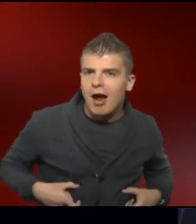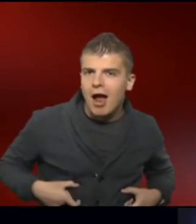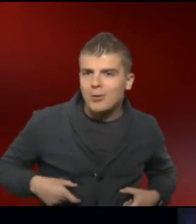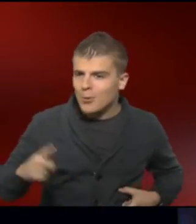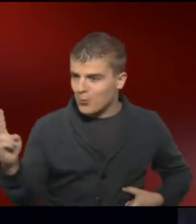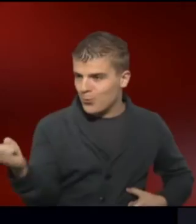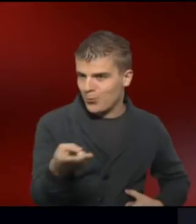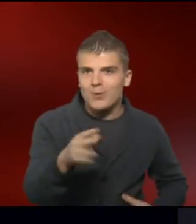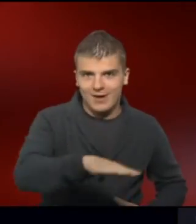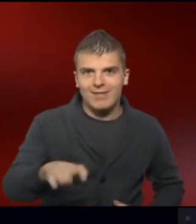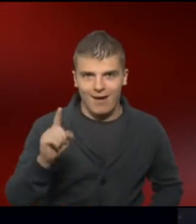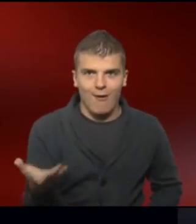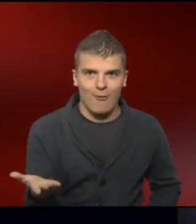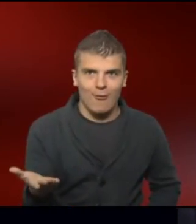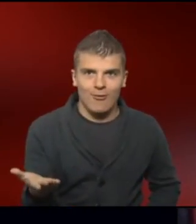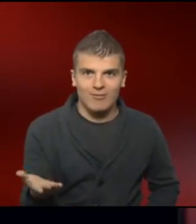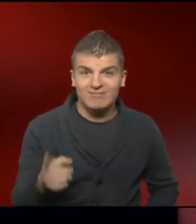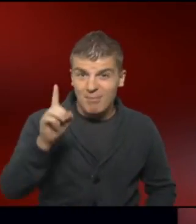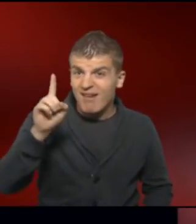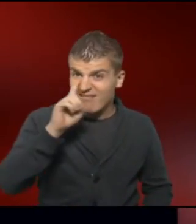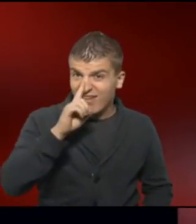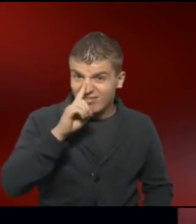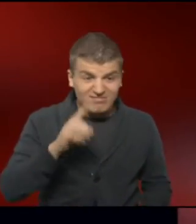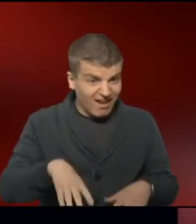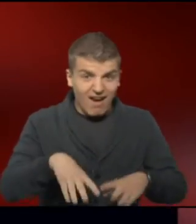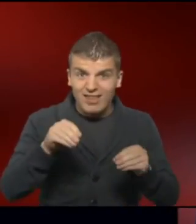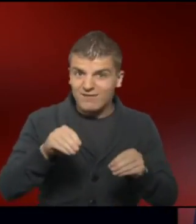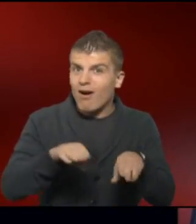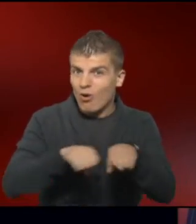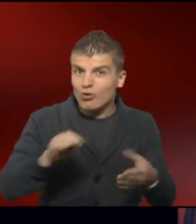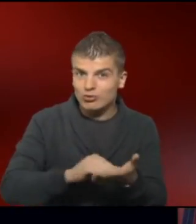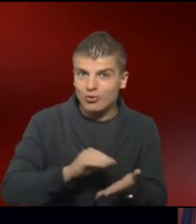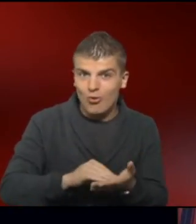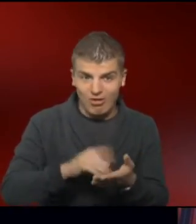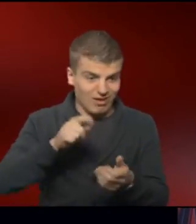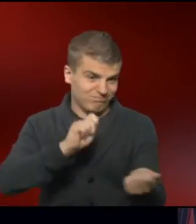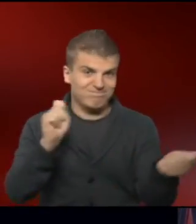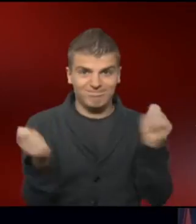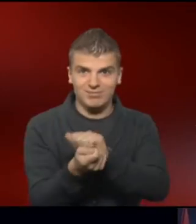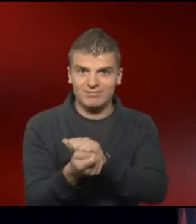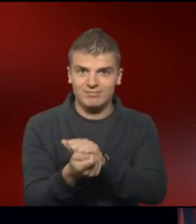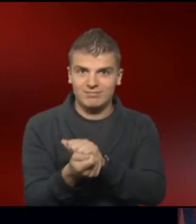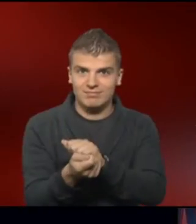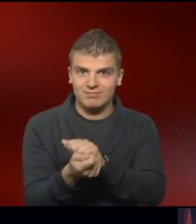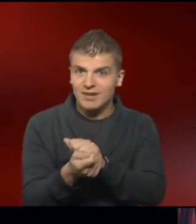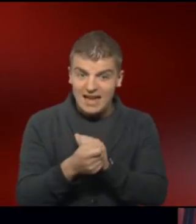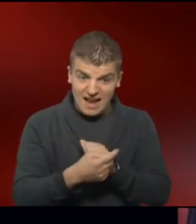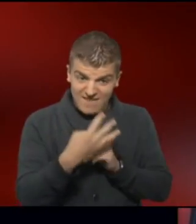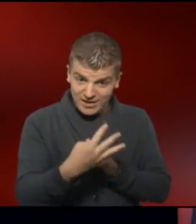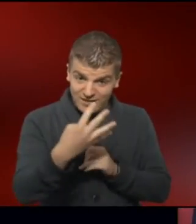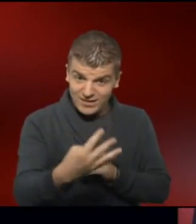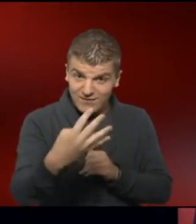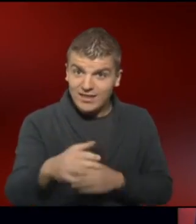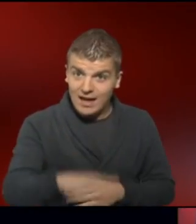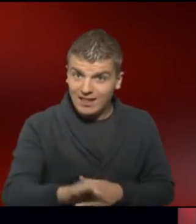die anderen Kinder. Aber mit Beginn der regulären Grundschule ändert sich das. Denn nur jedes vierte Kind mit